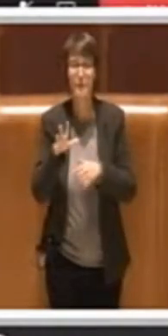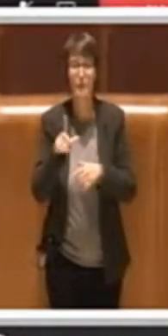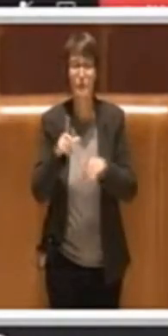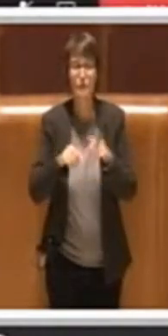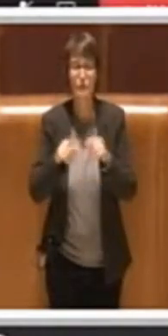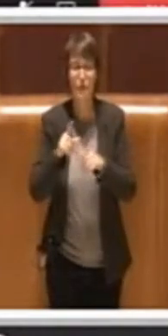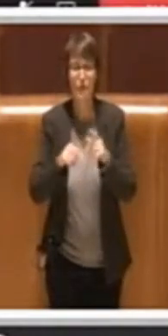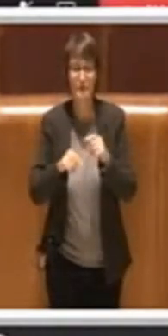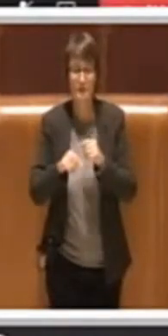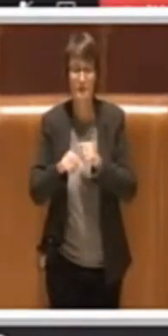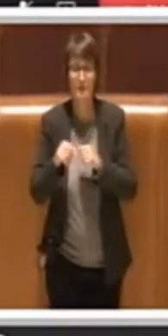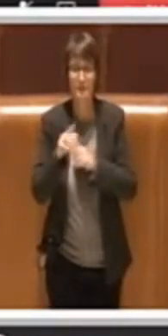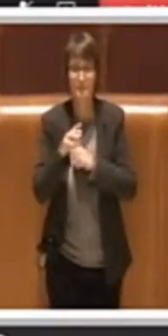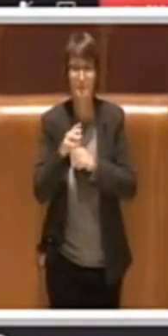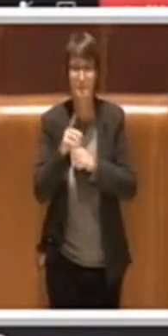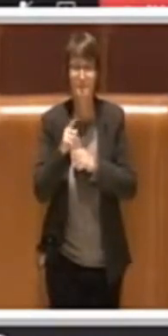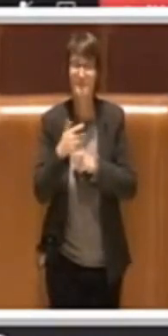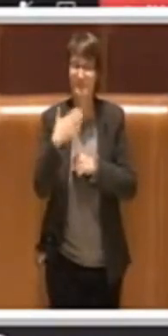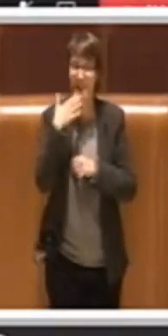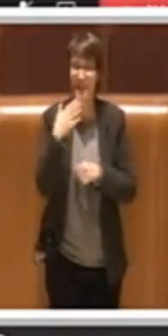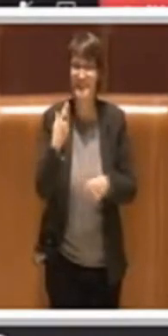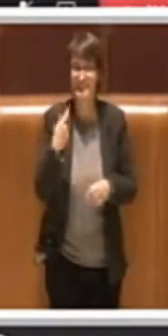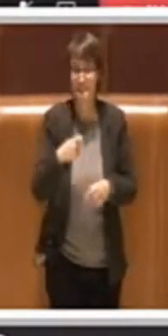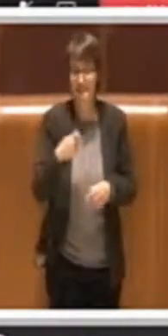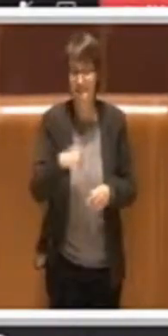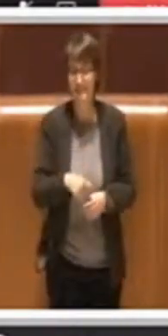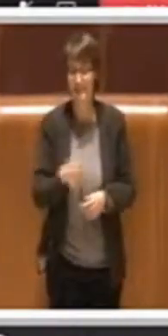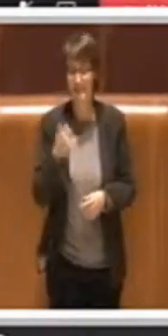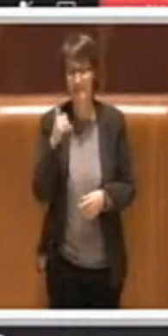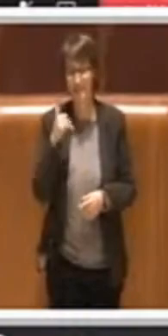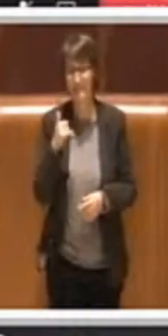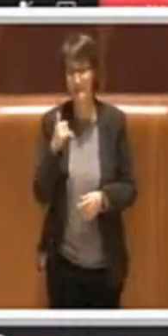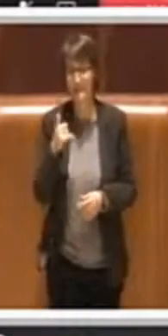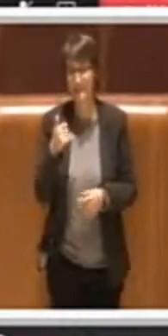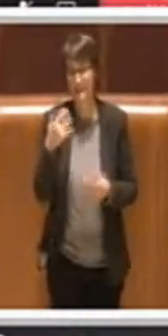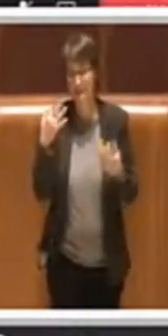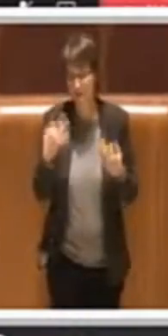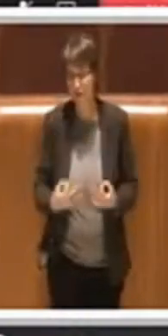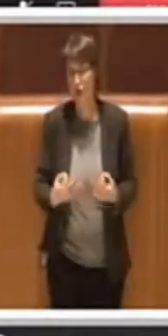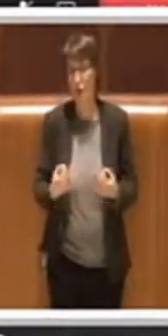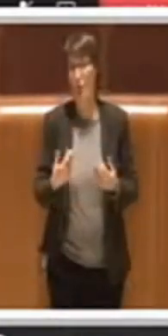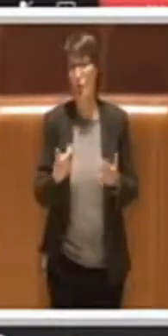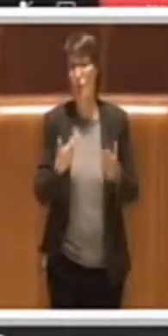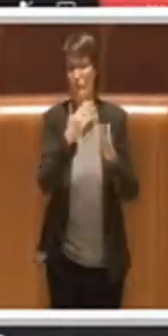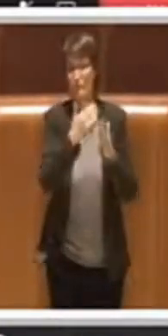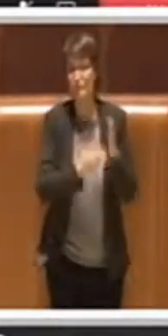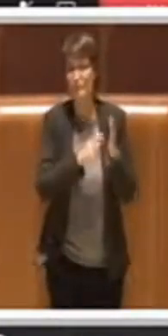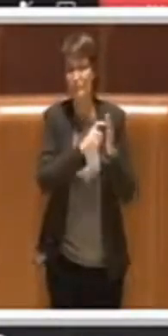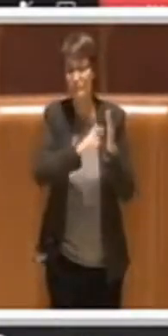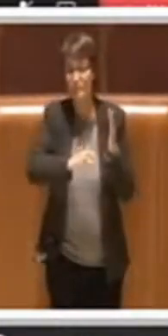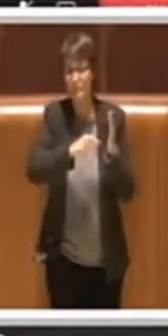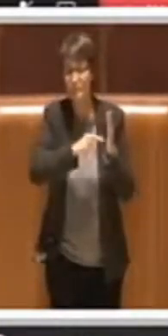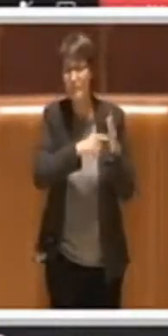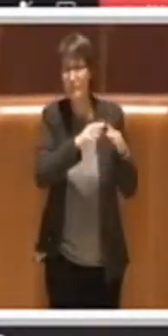Grazie Presidente, sì sicuramente la parte relativa agli anziani è stata una di